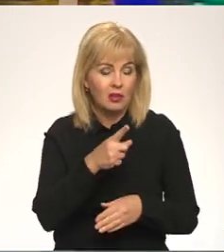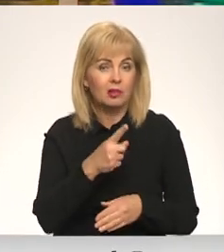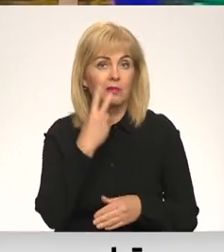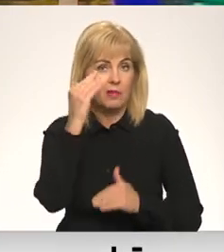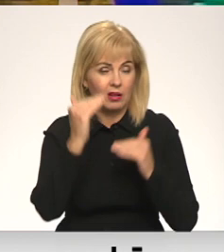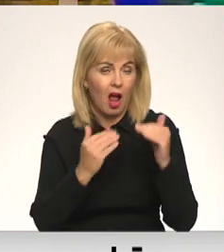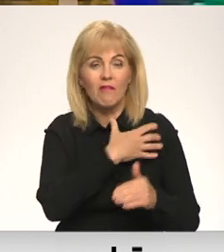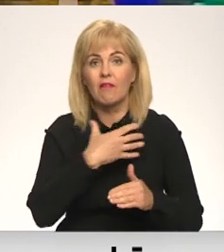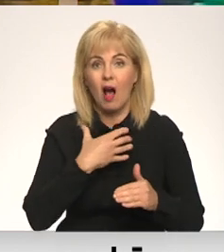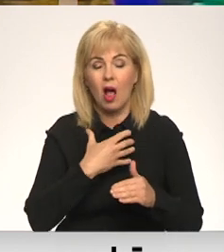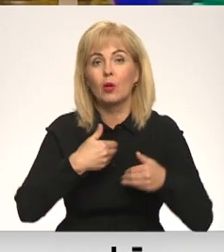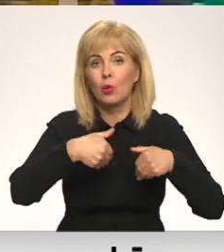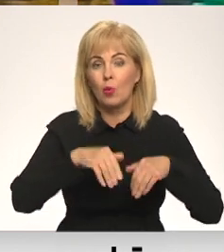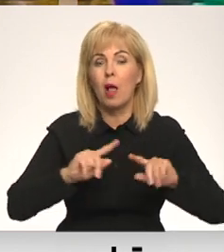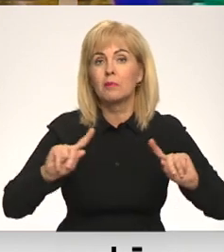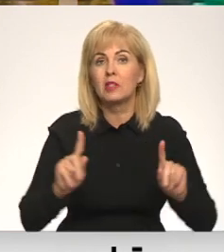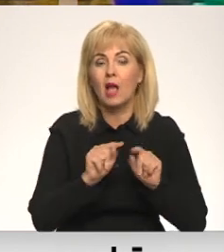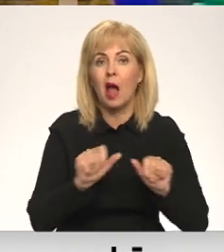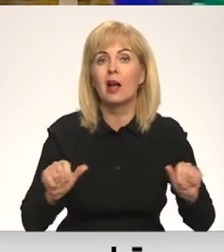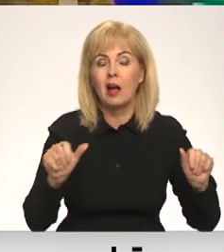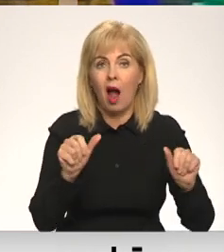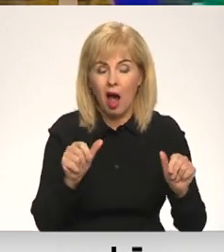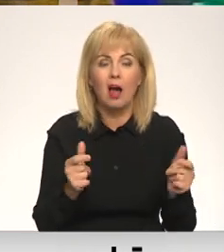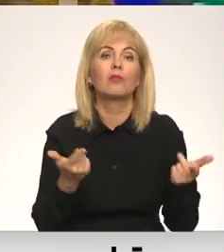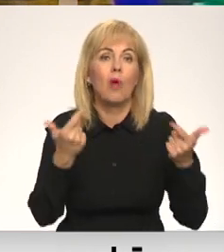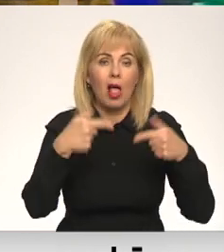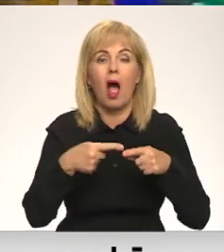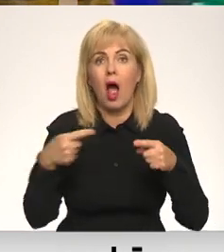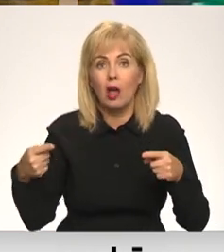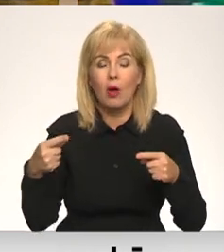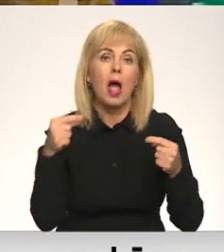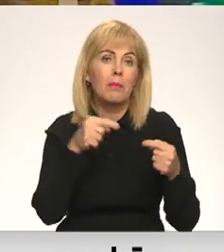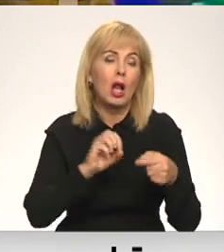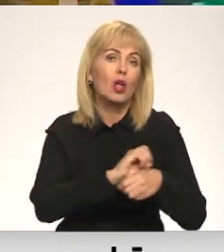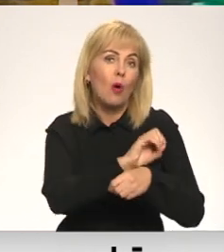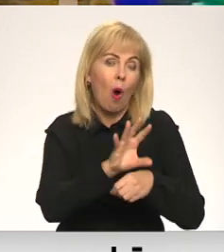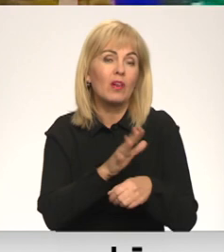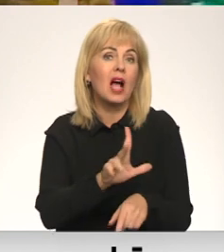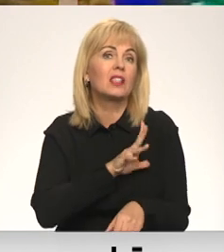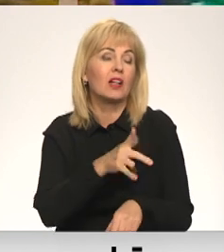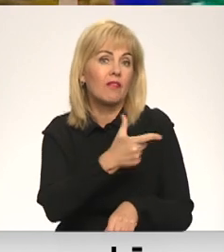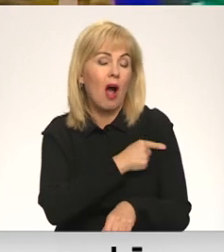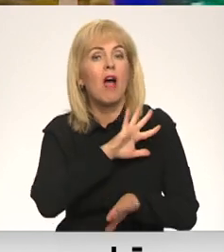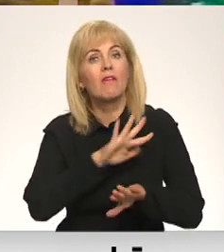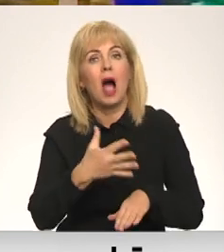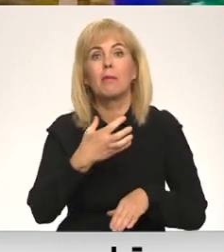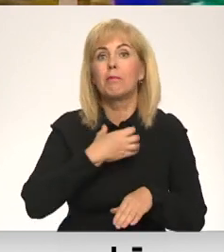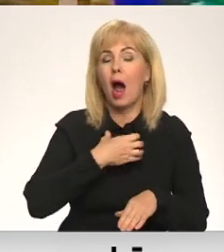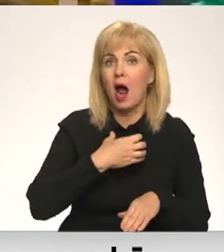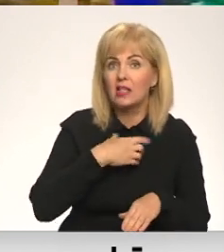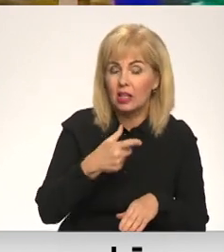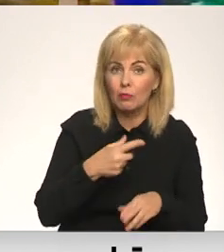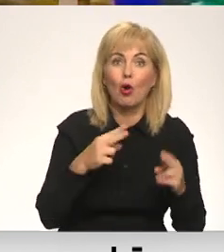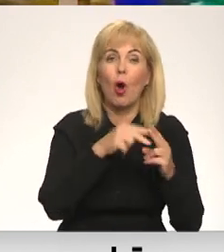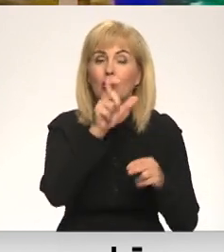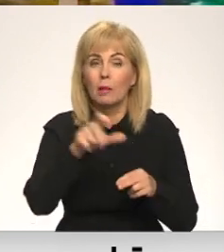nolēma saīsināt mājas karantīnas laiku pret COVID-19 vakcinētām vai pārslimojušām kontaktpersonām, kuras ir tās augto kritisko